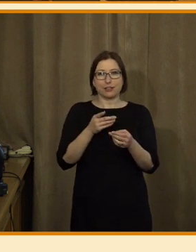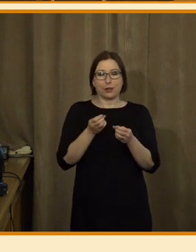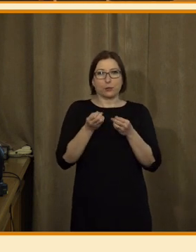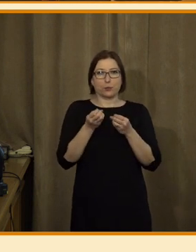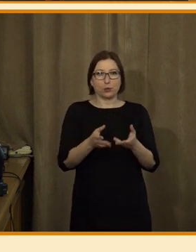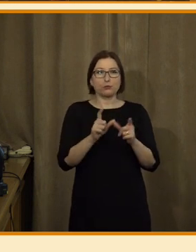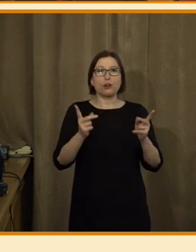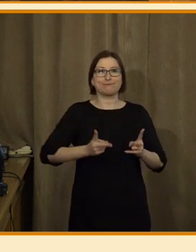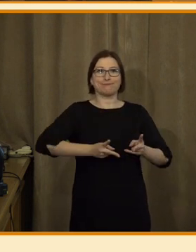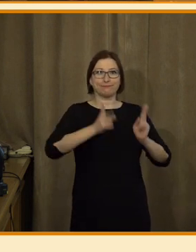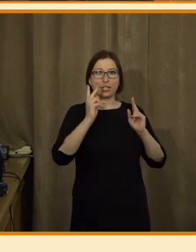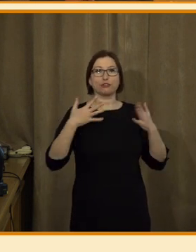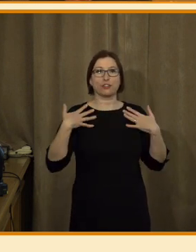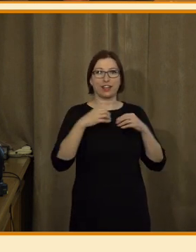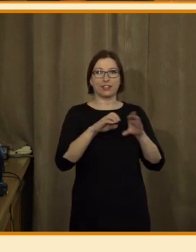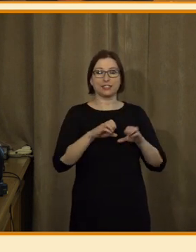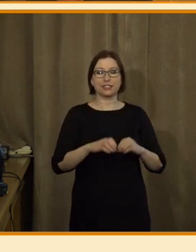To je vystřížený z živého vysílání tohleto.